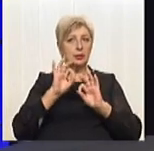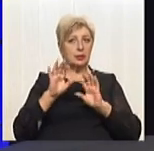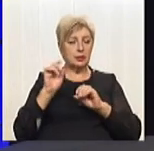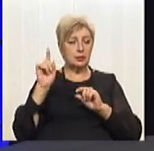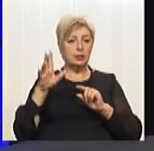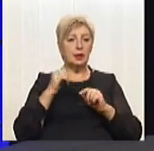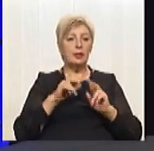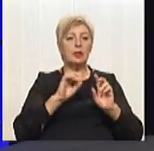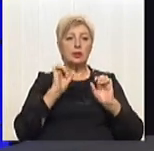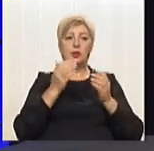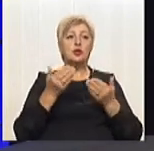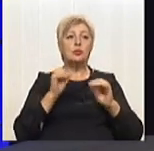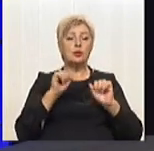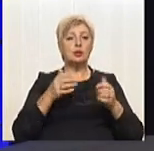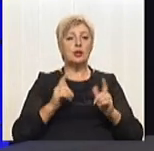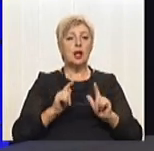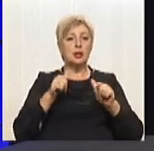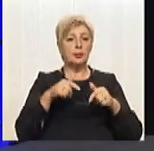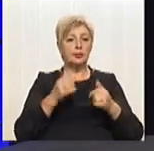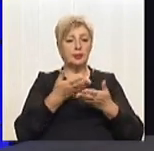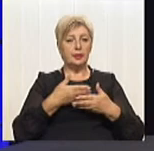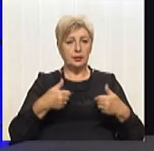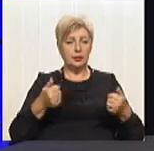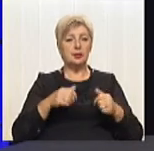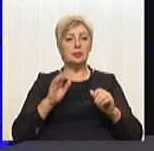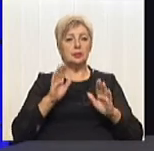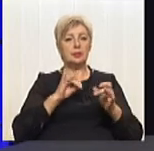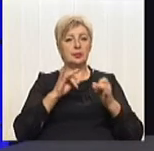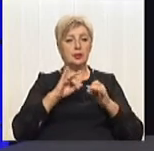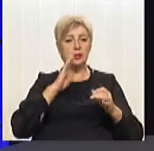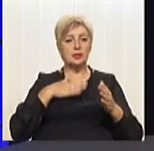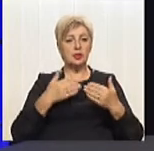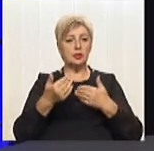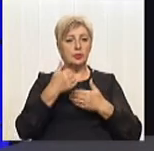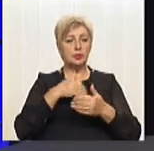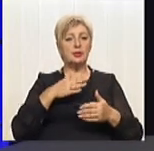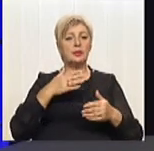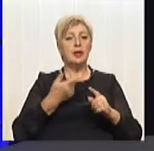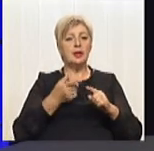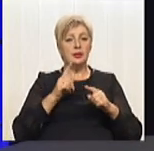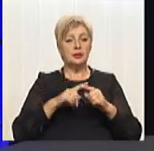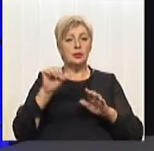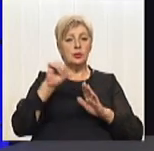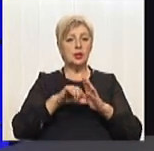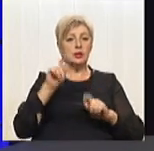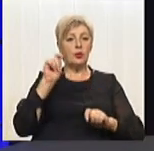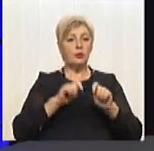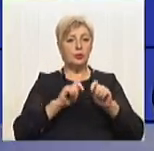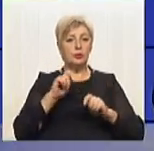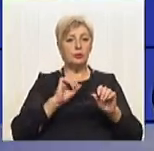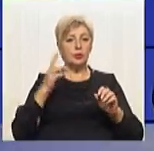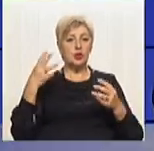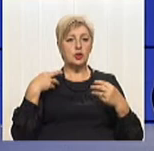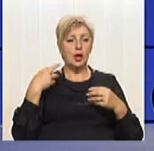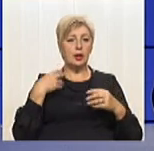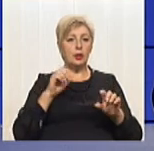запровадити у нашій області, ми будемо говорити із нашим гостем сьогодні. А саме нашим гостем є учасник форуму, начальник управління